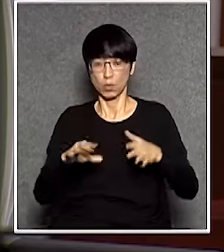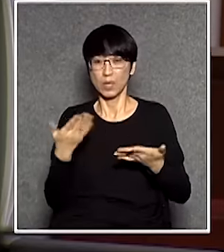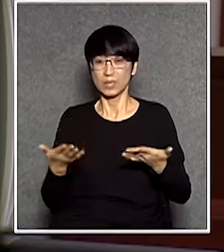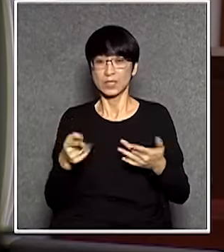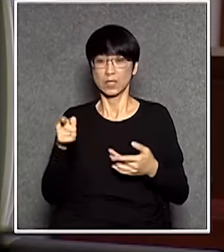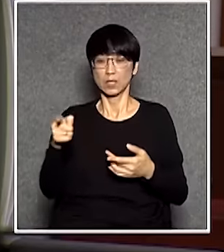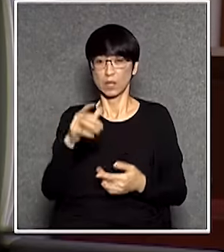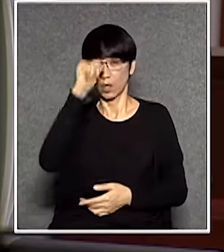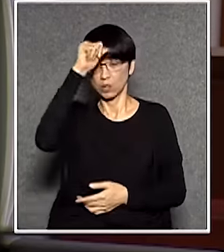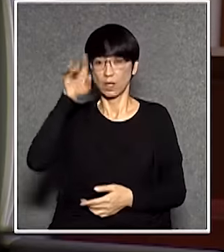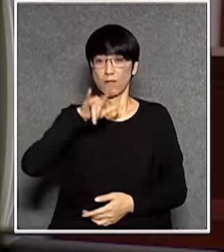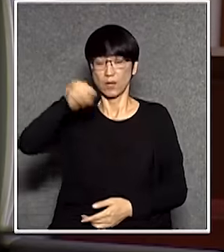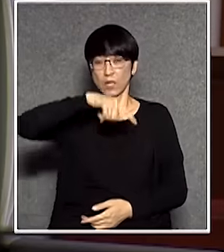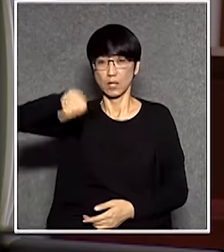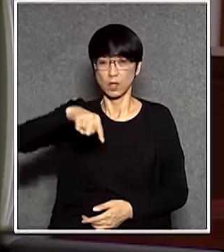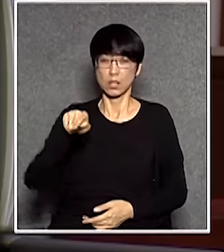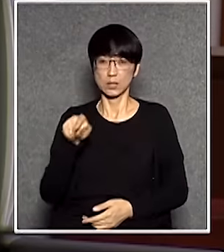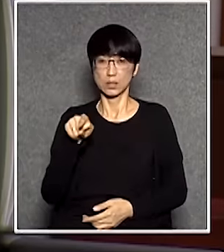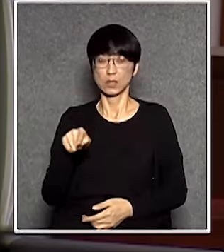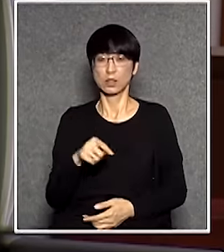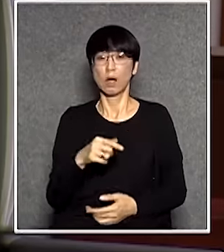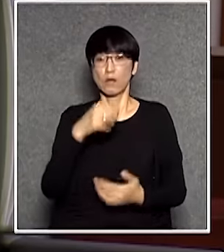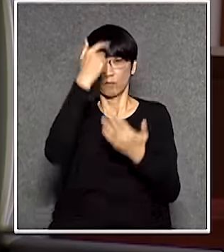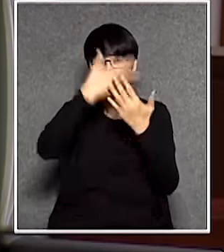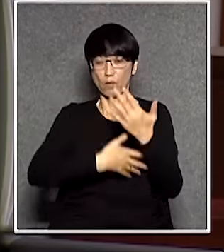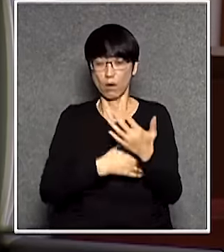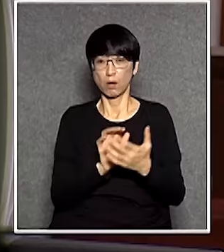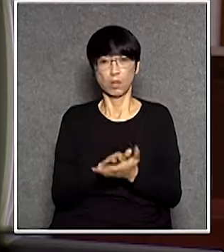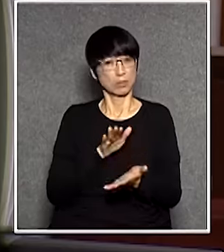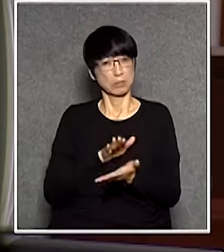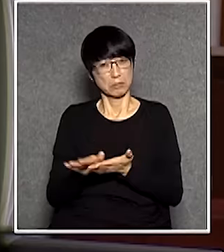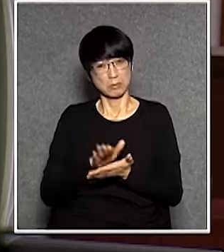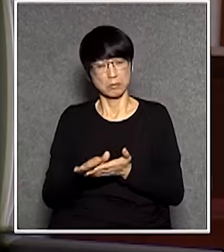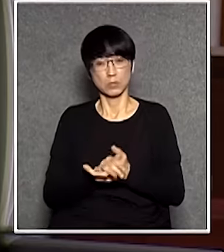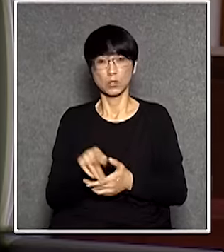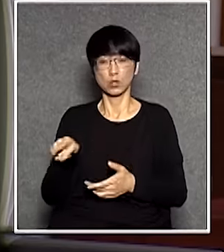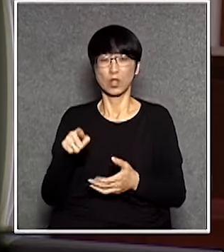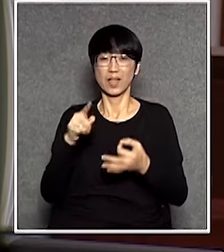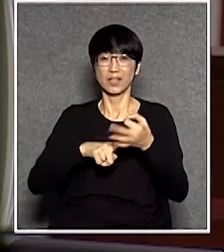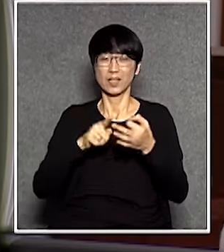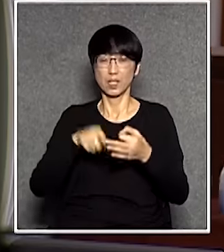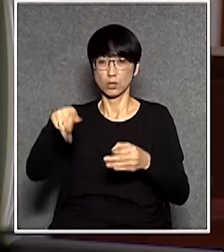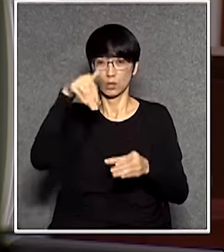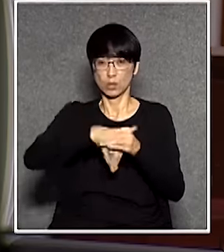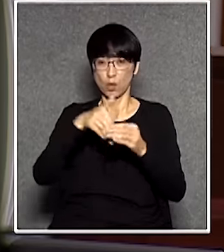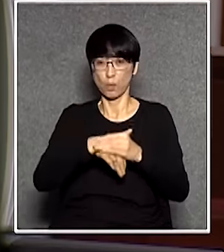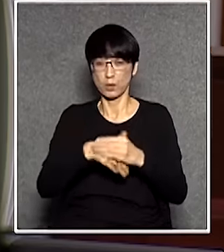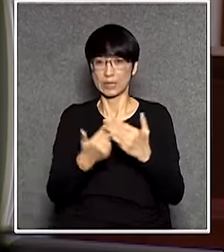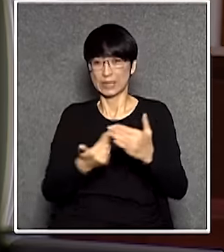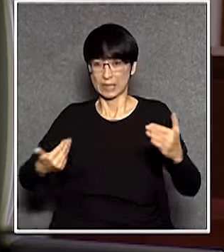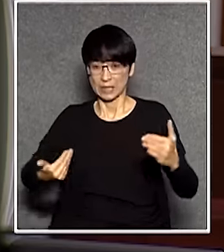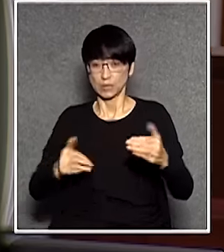里機場已經考慮棄用這個系統所以在這所謂雷神公司投標之前全世界